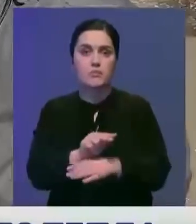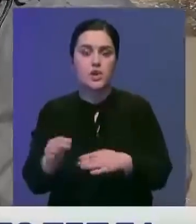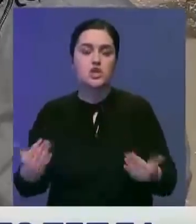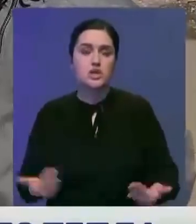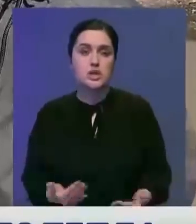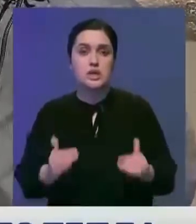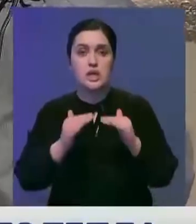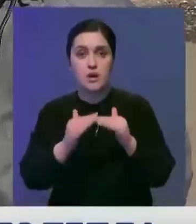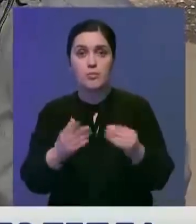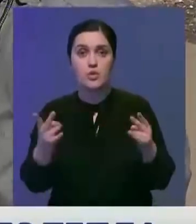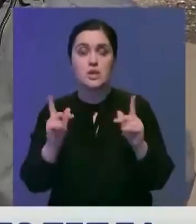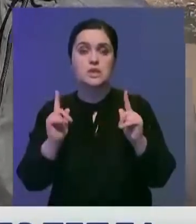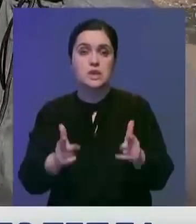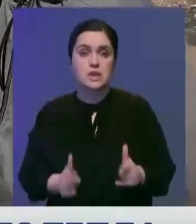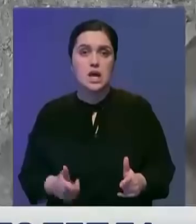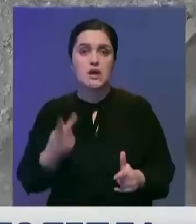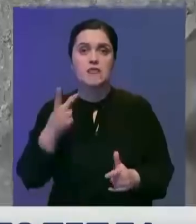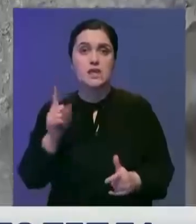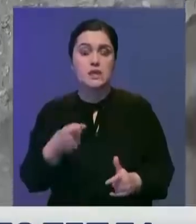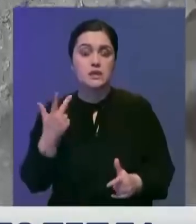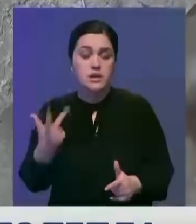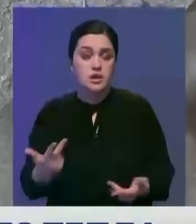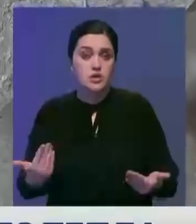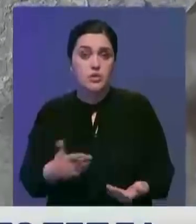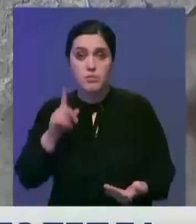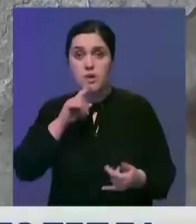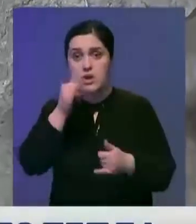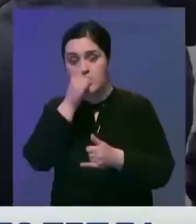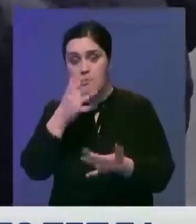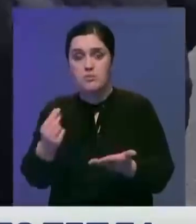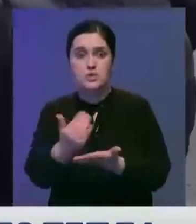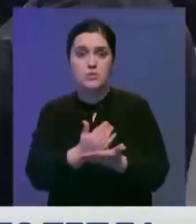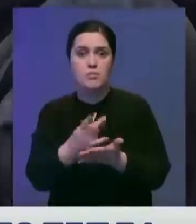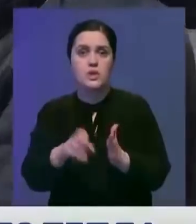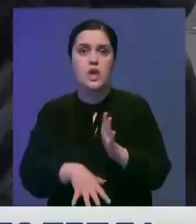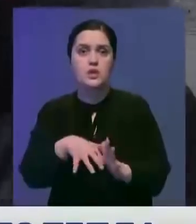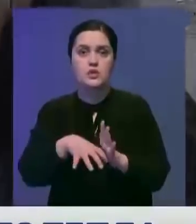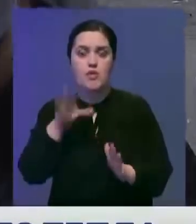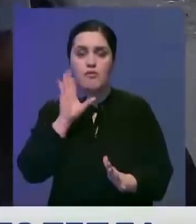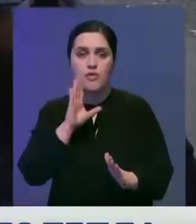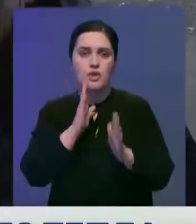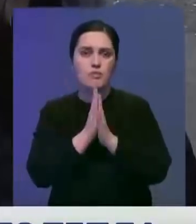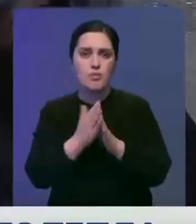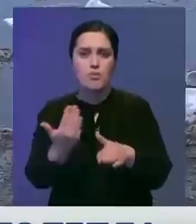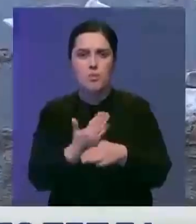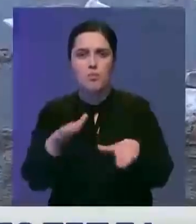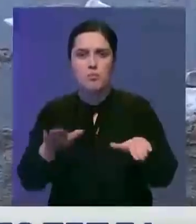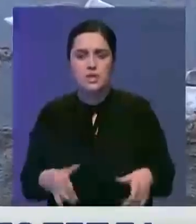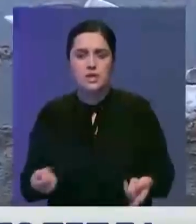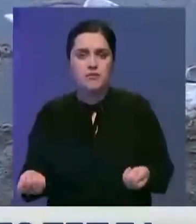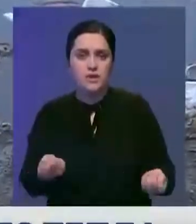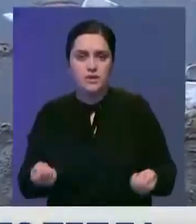домов. Но для этого нужно согласие две трети жильцов. Пока же они не могут собрать средства даже на откачку воды и просят о помощи местной власти.